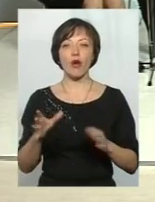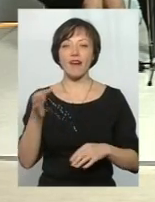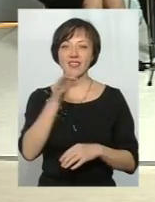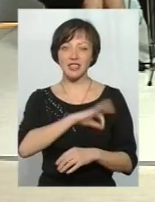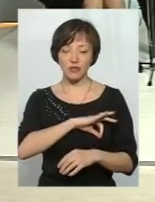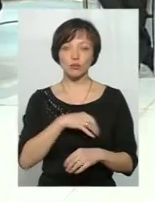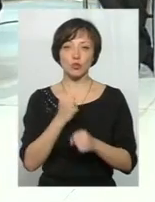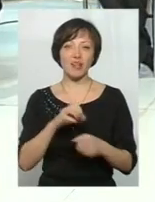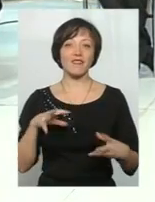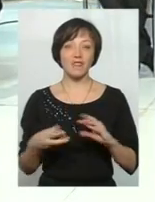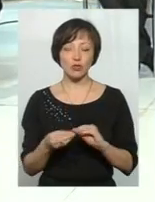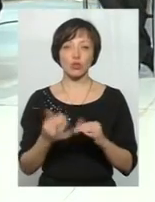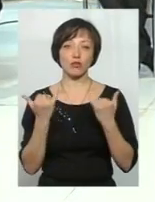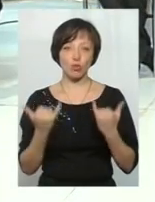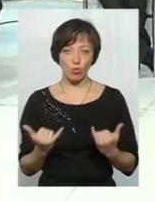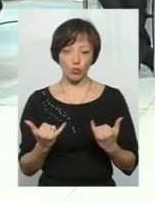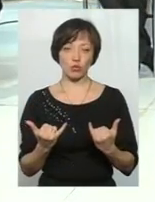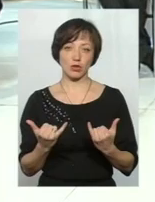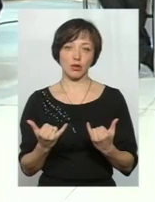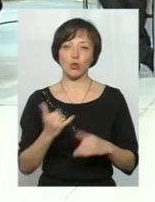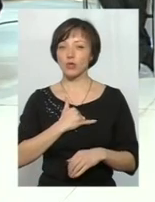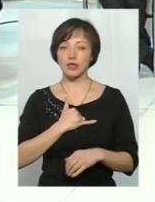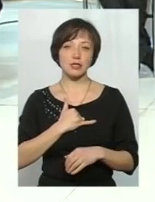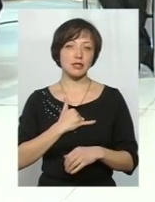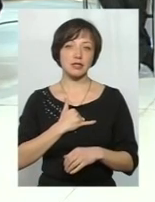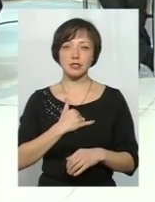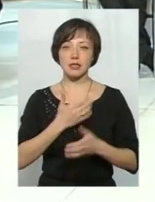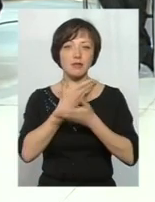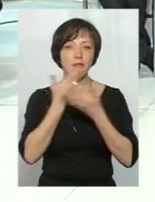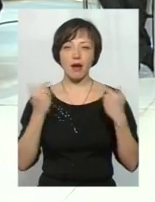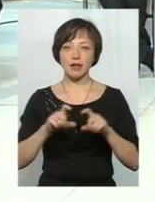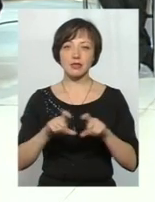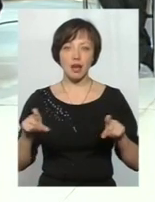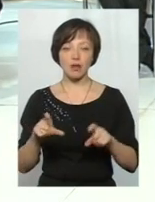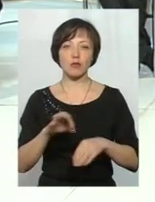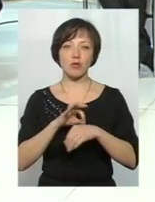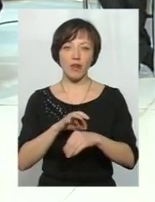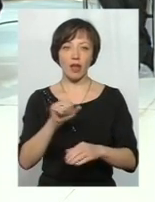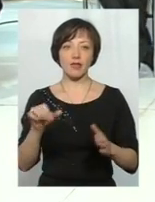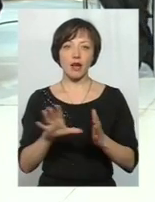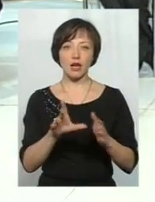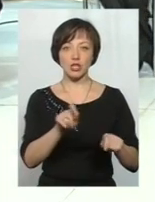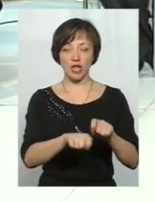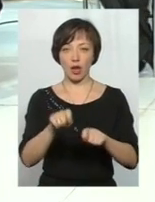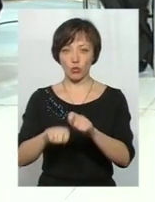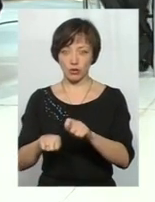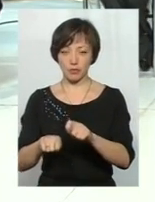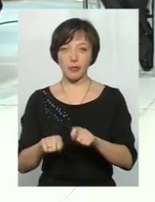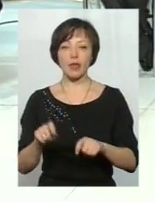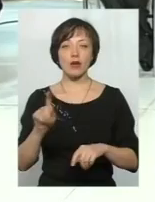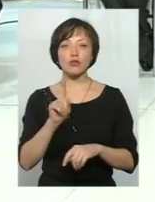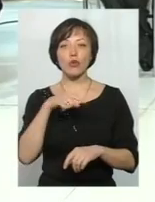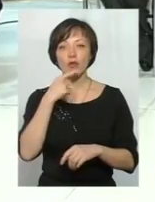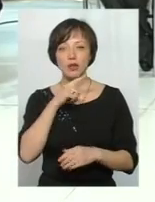і ми прийшли до висновку, що на сьогодні у нас немає закладу, який би провів енергетичний аудит. Якщо говорити про